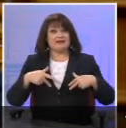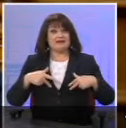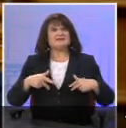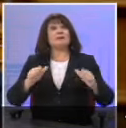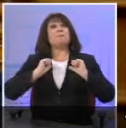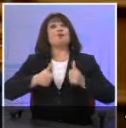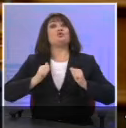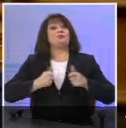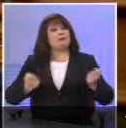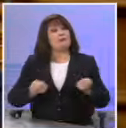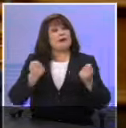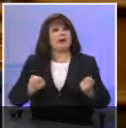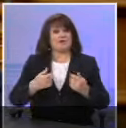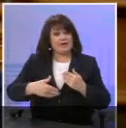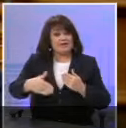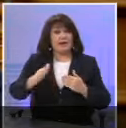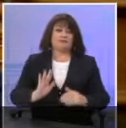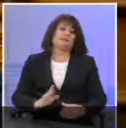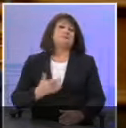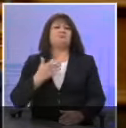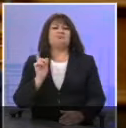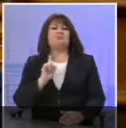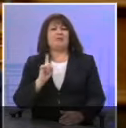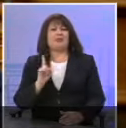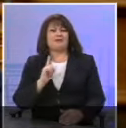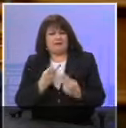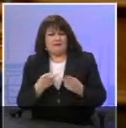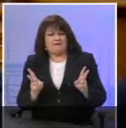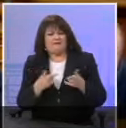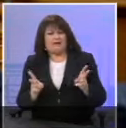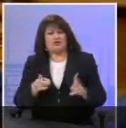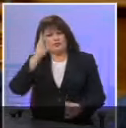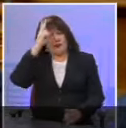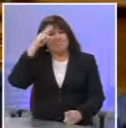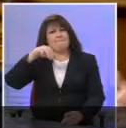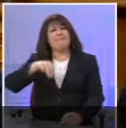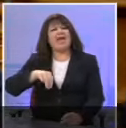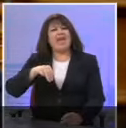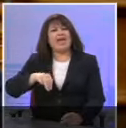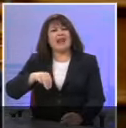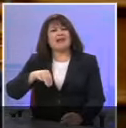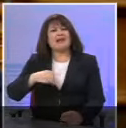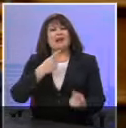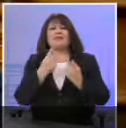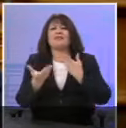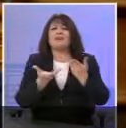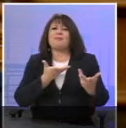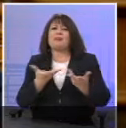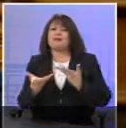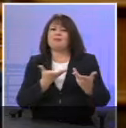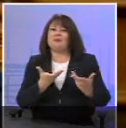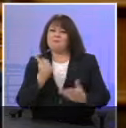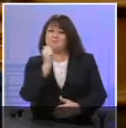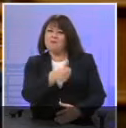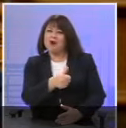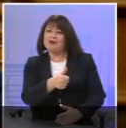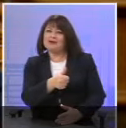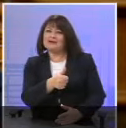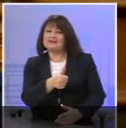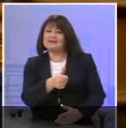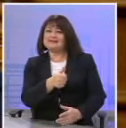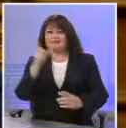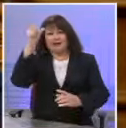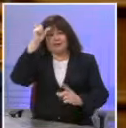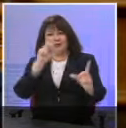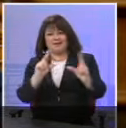αλάβει πρωτοβουλίες. Δεν έχουμε σκοπό να αφήσουμε εμείς την κυρία Μέρκελ να διαπραγματεύεται από μέρους της Ευρώπης με